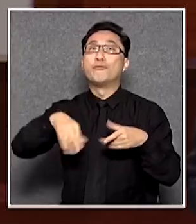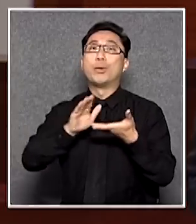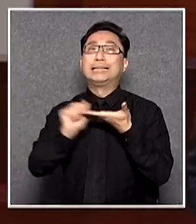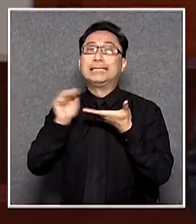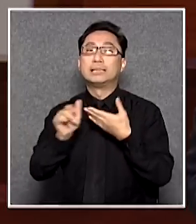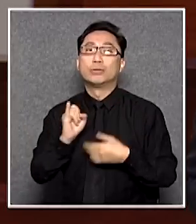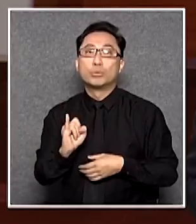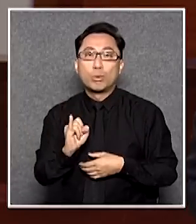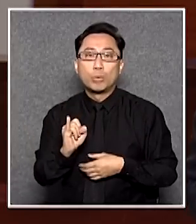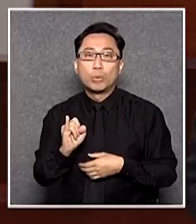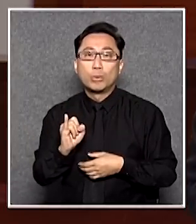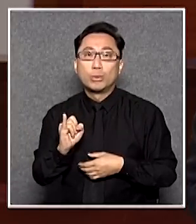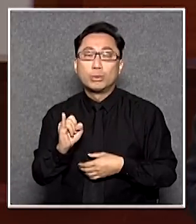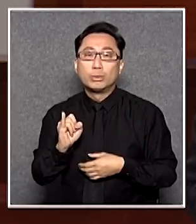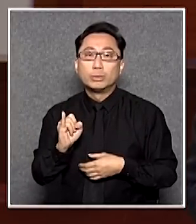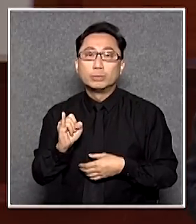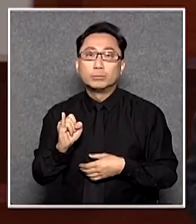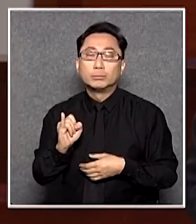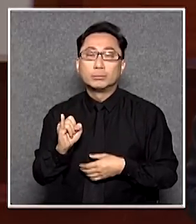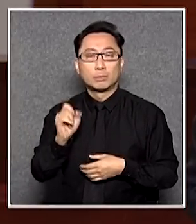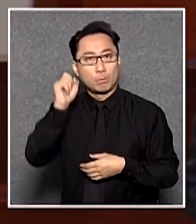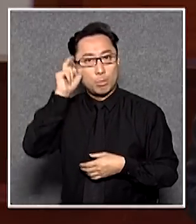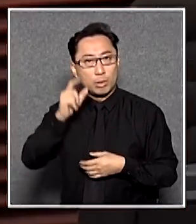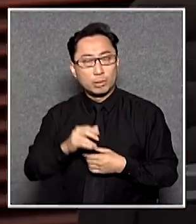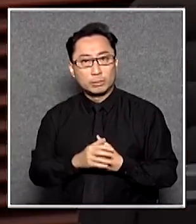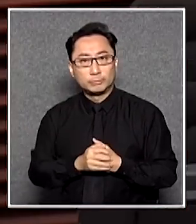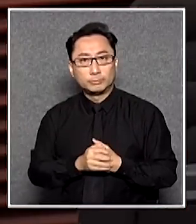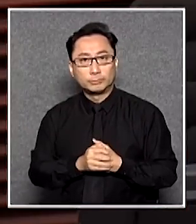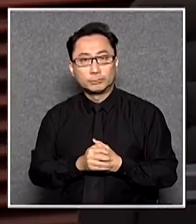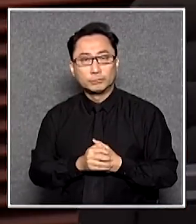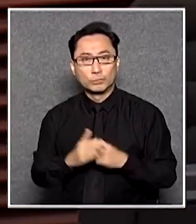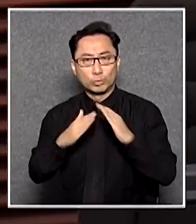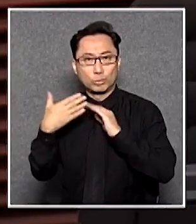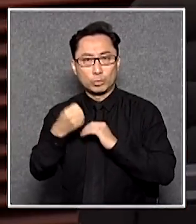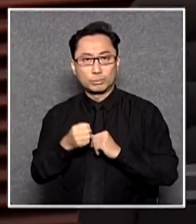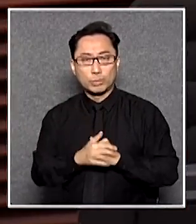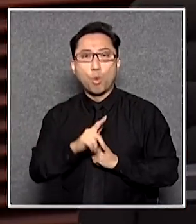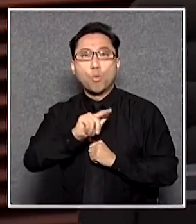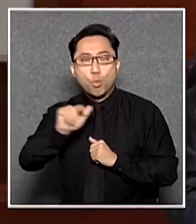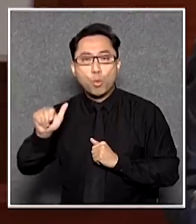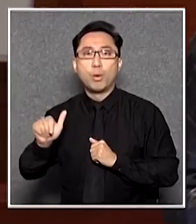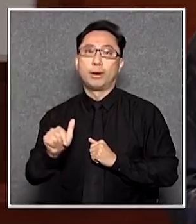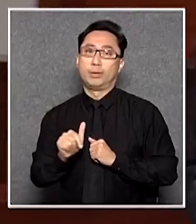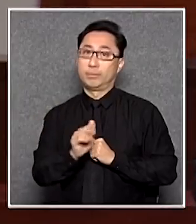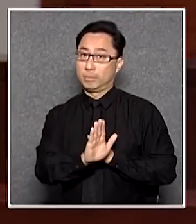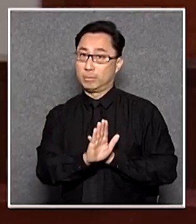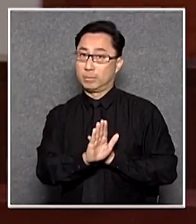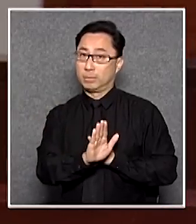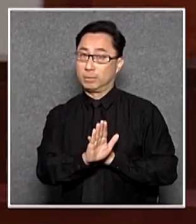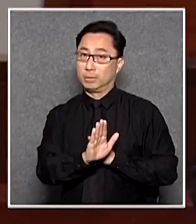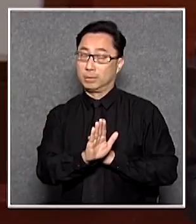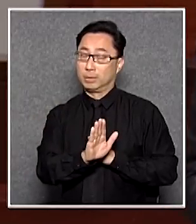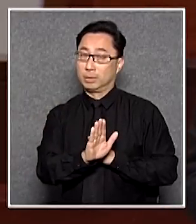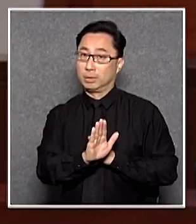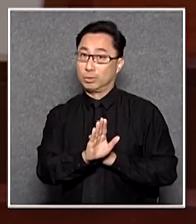罪行結證都是罪行來的局長污衛可能不是不結證可能